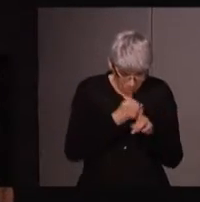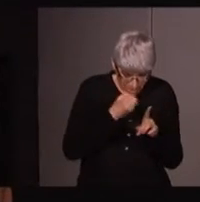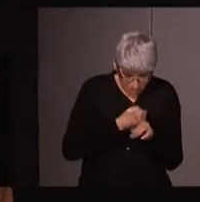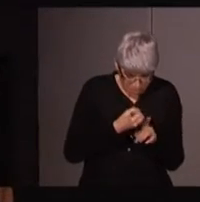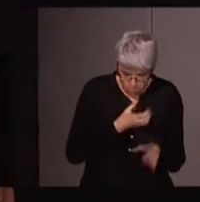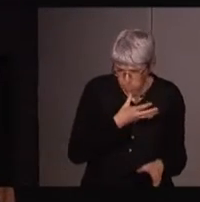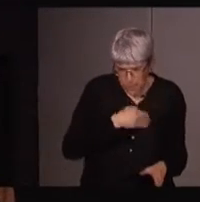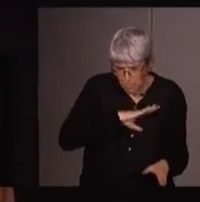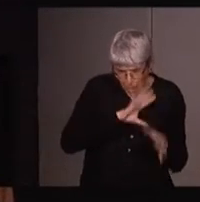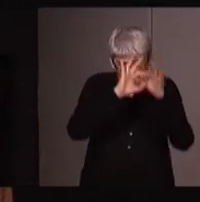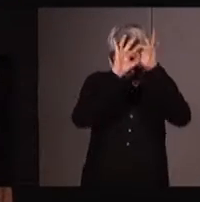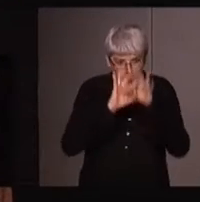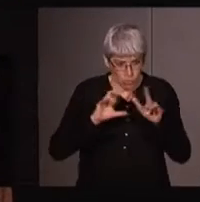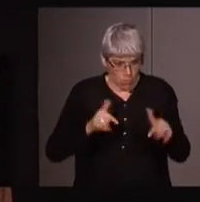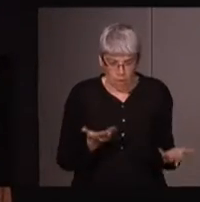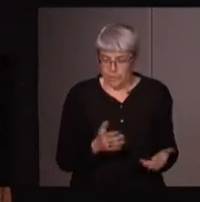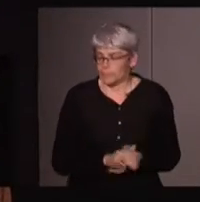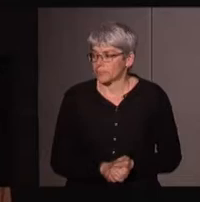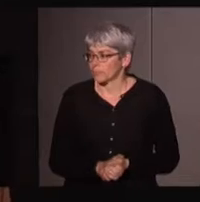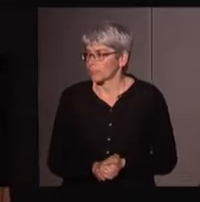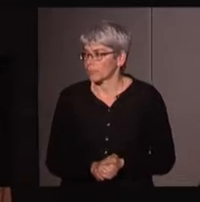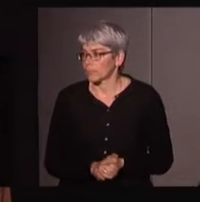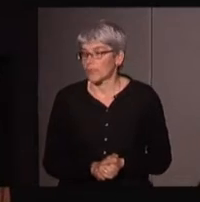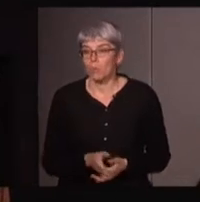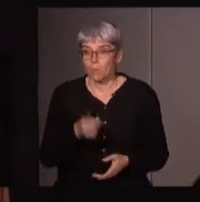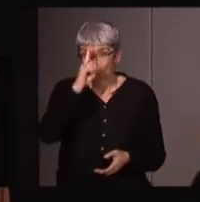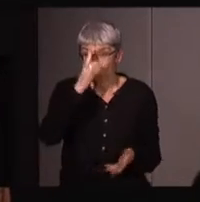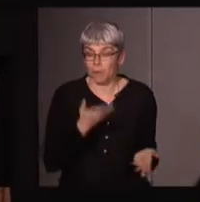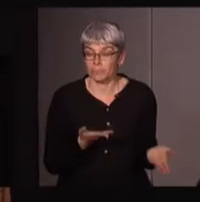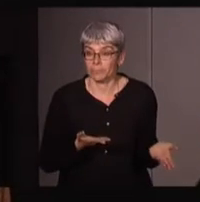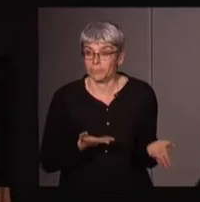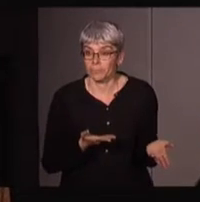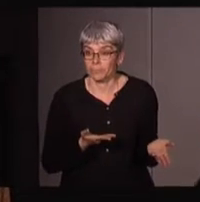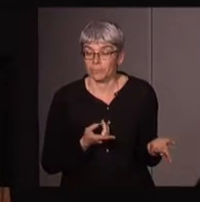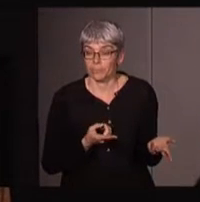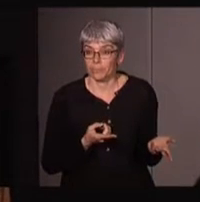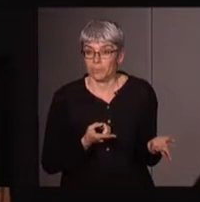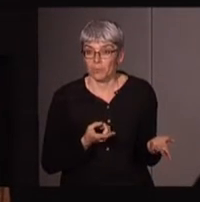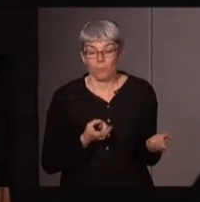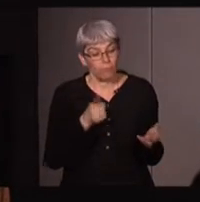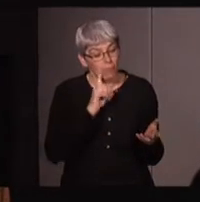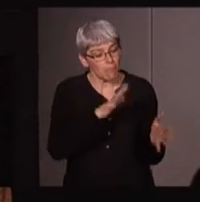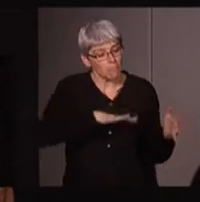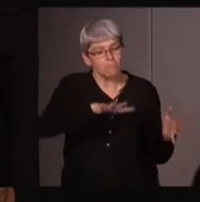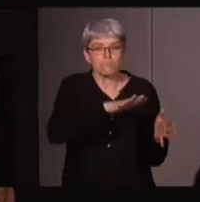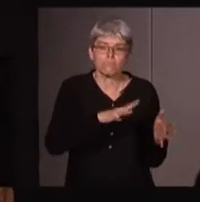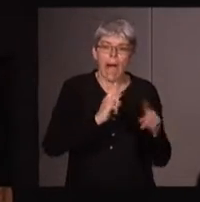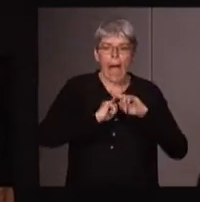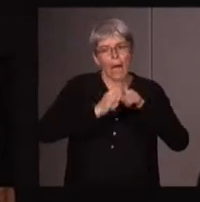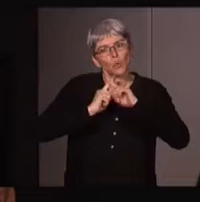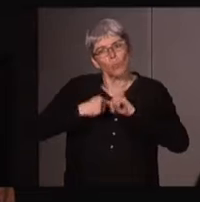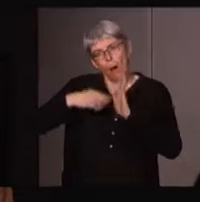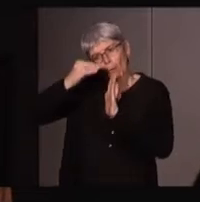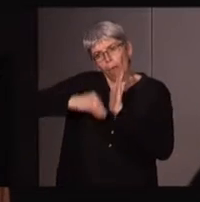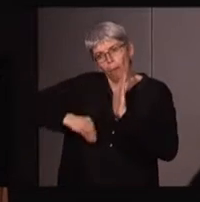qu'elles puissent être féministes alors même qu'elles pouvaient se réclamer néopayennes. Pourquoi ? Parce que le fait de ce, pour certaines, je donne des arguments que j'ai lus